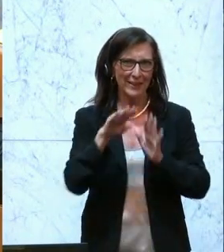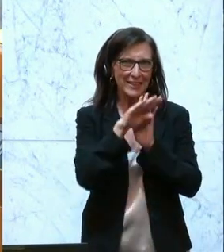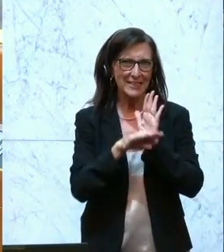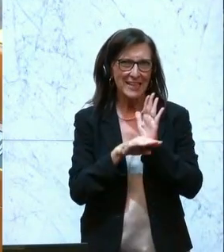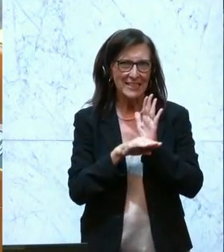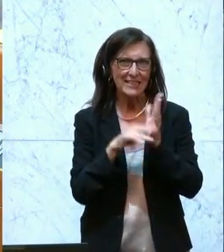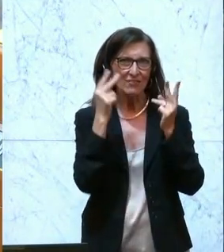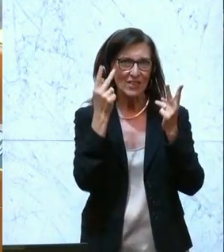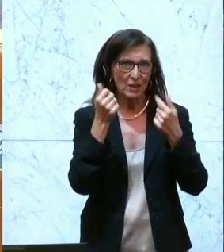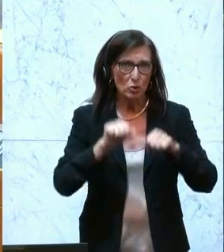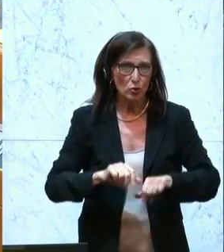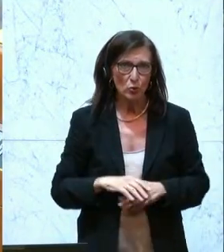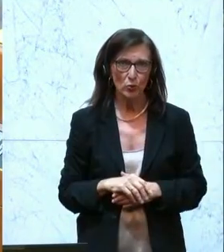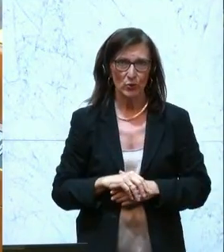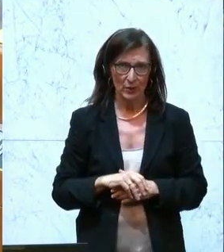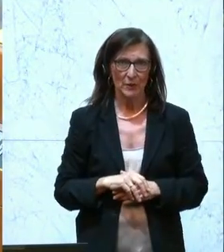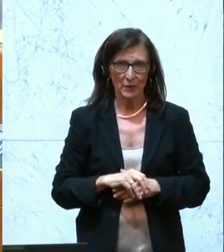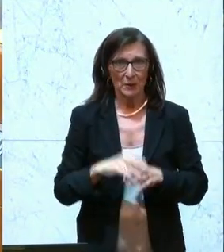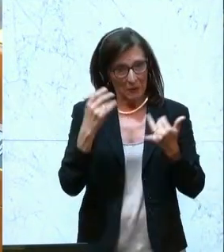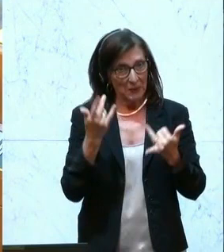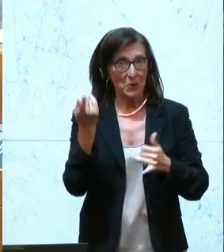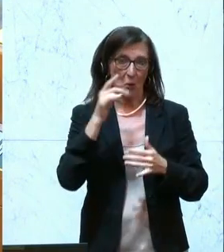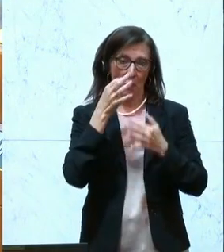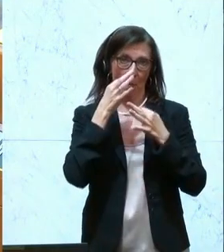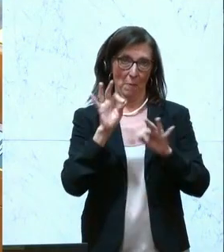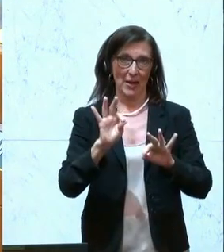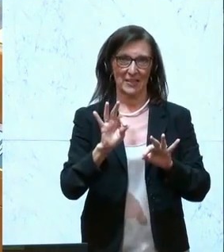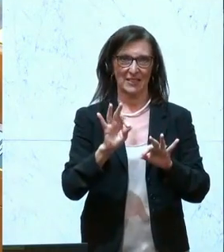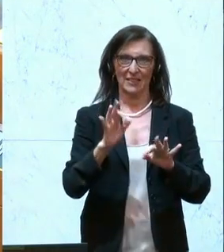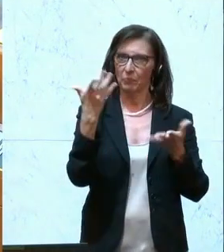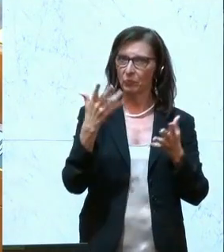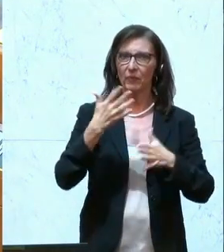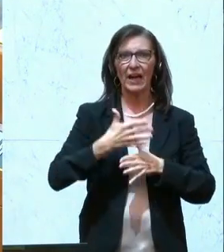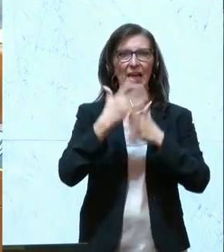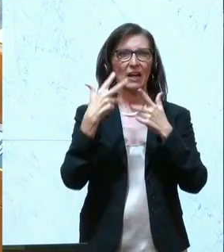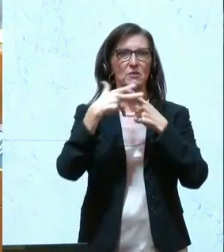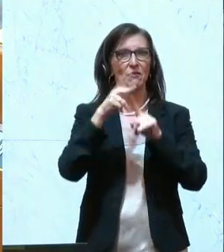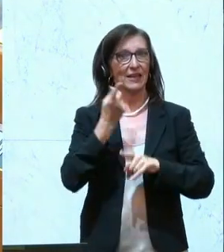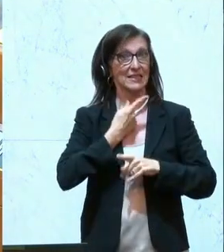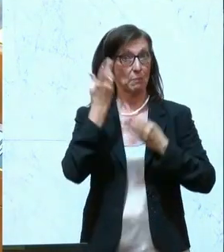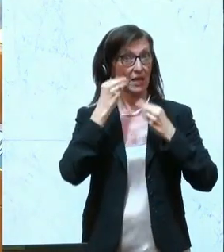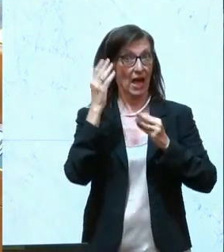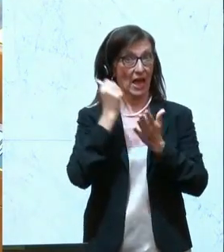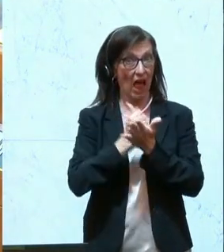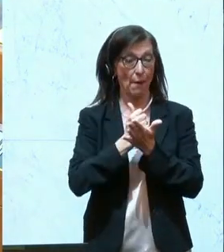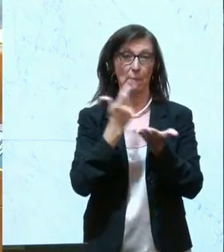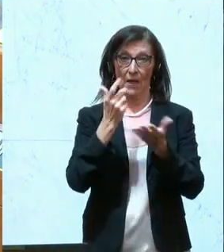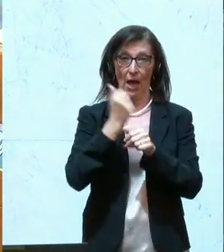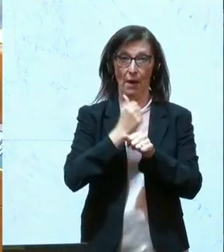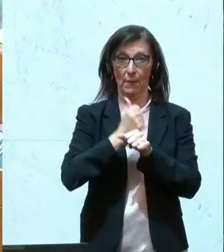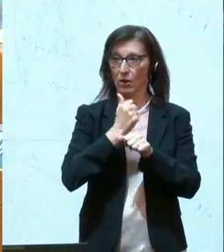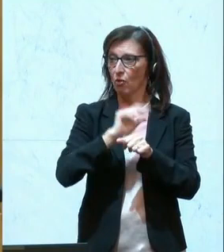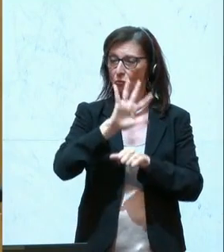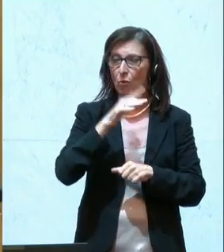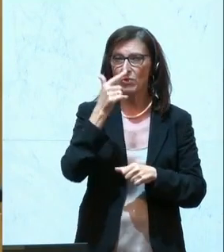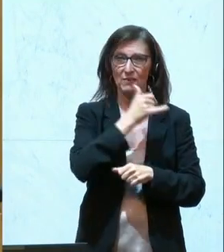beschließen, diese Verbesserungen beschließen können. Durch meine ehrenamtliche Arbeit im Hilfswerk, wo ich seit über 25 Jahren Erfahrungen habe, liegt mir